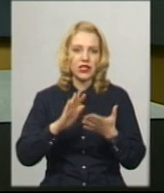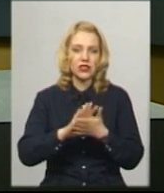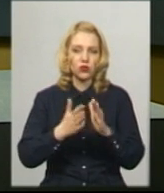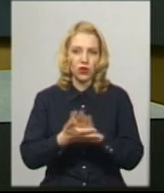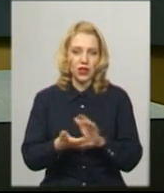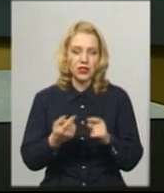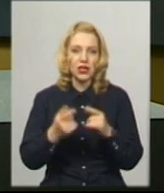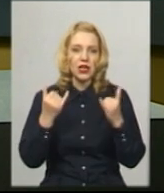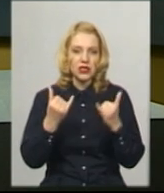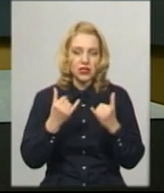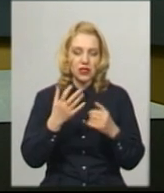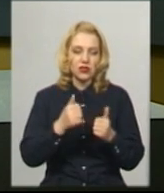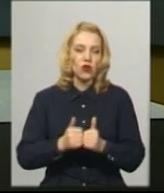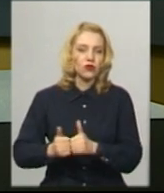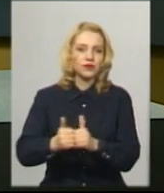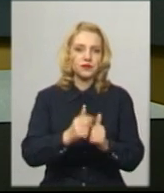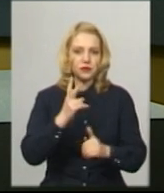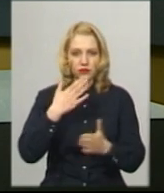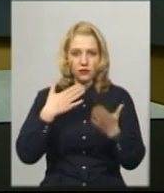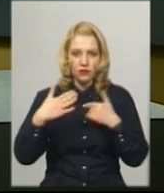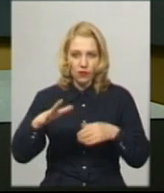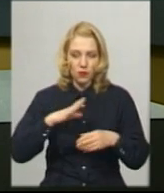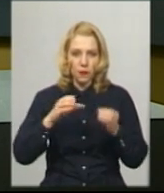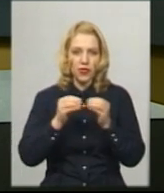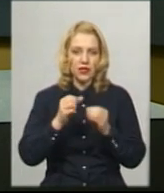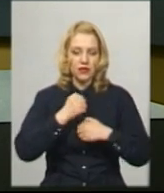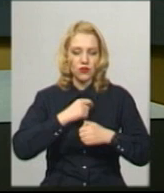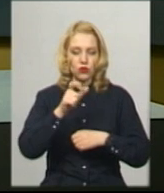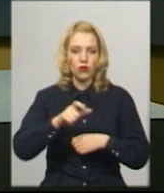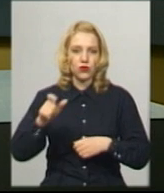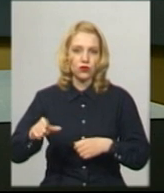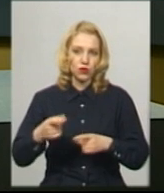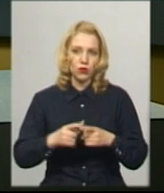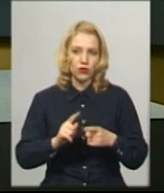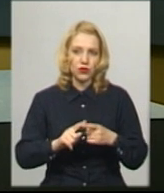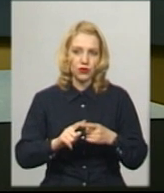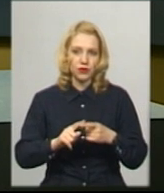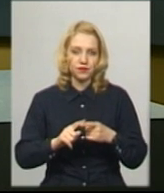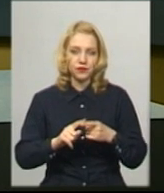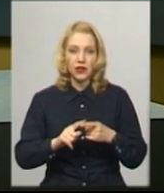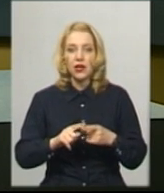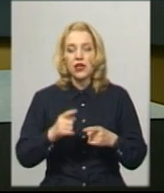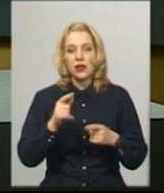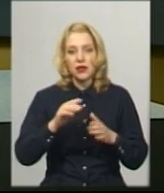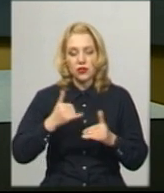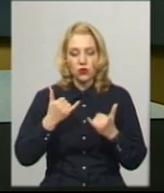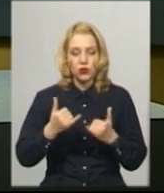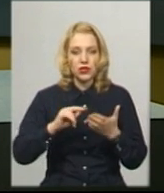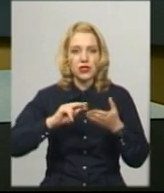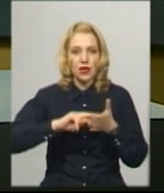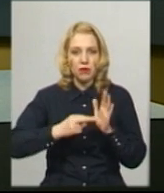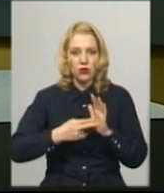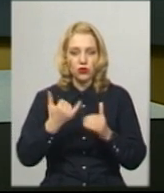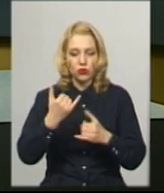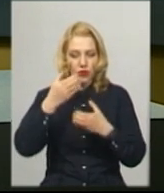госпіталі визначено коло контактних осіб. Це 10 військовослужбовців додають у Командування медичних сил. Сьогодні заплановано їх